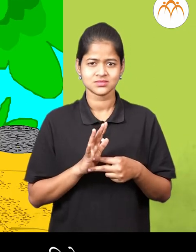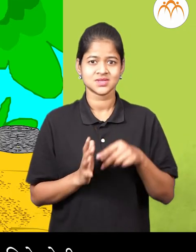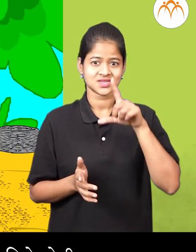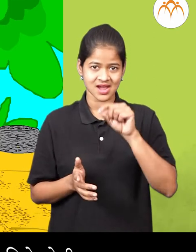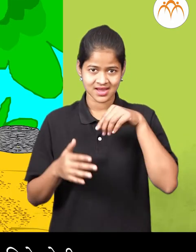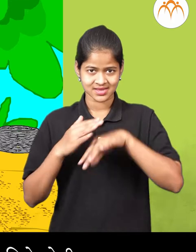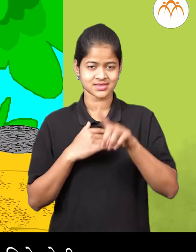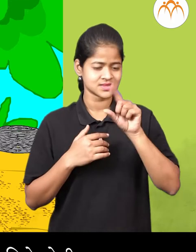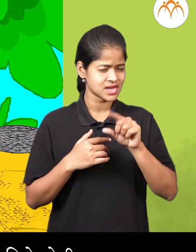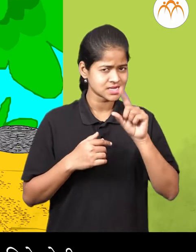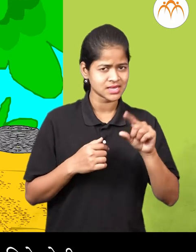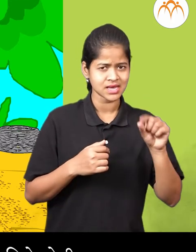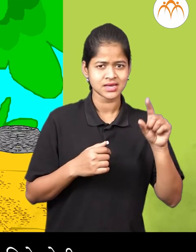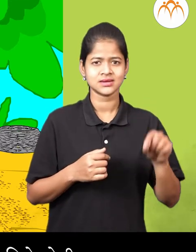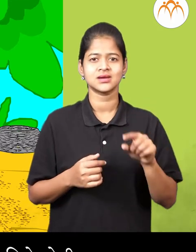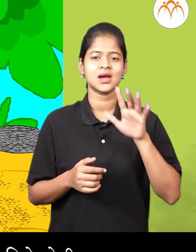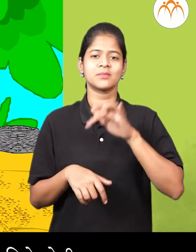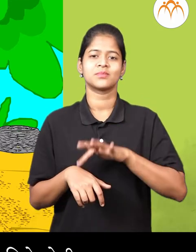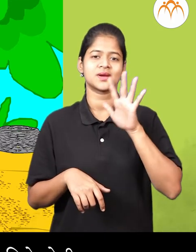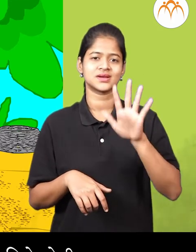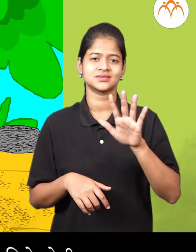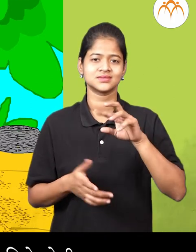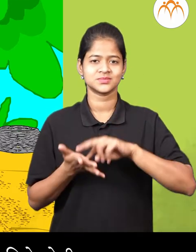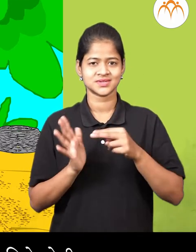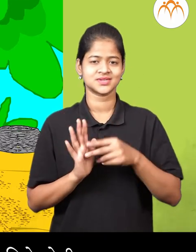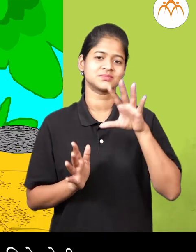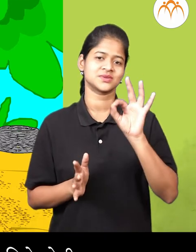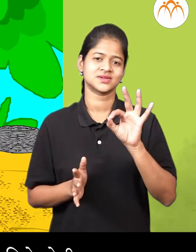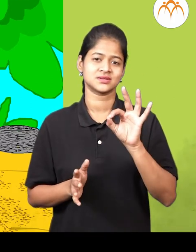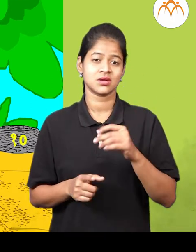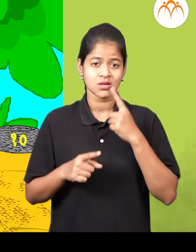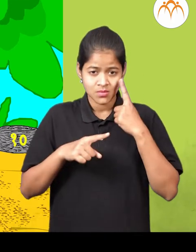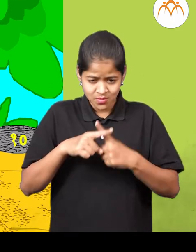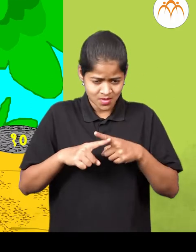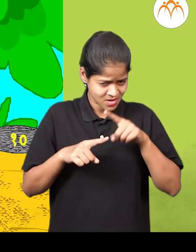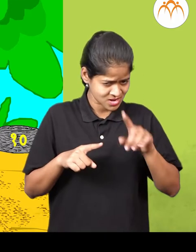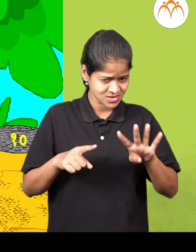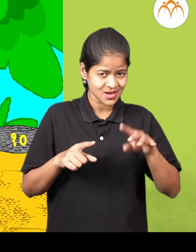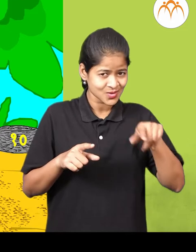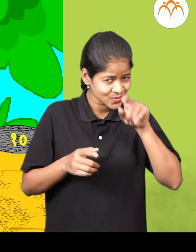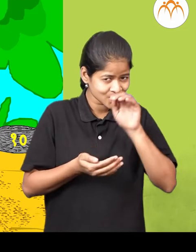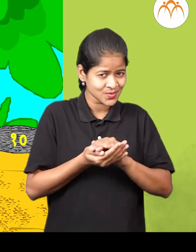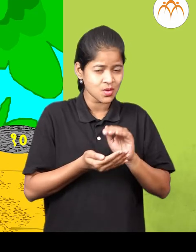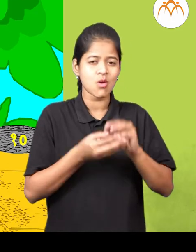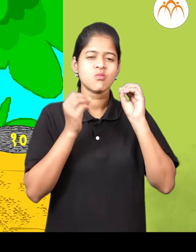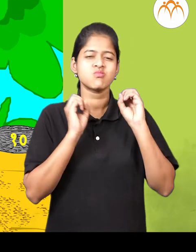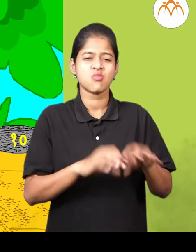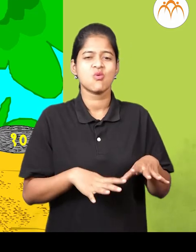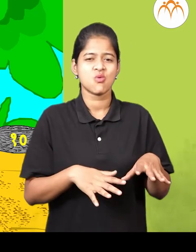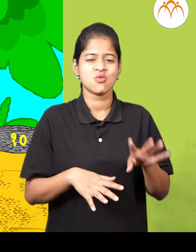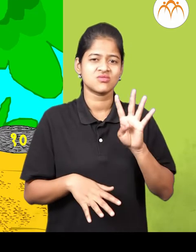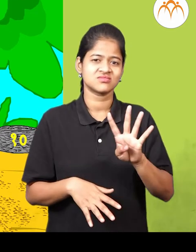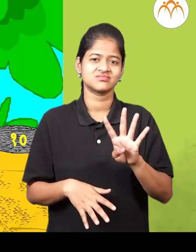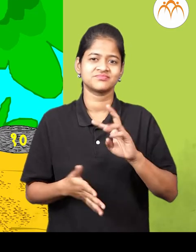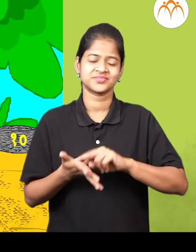आणी चार पिल्ल उरली, अशी चोपन्न पिल्ल होती, प्रत्य की दहा पिल्लांचा पास टोपल्या भरल्या,